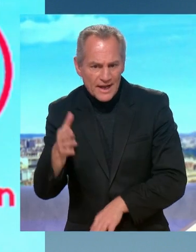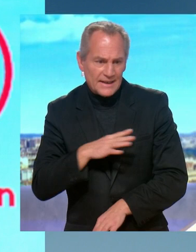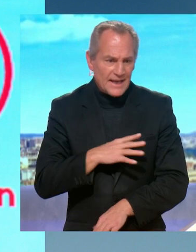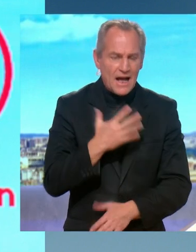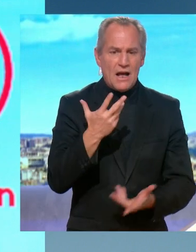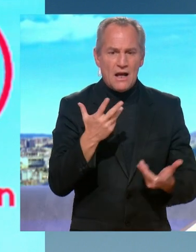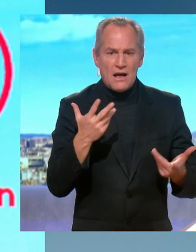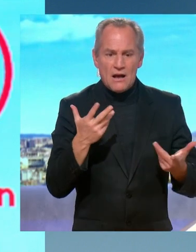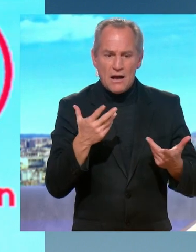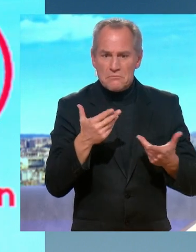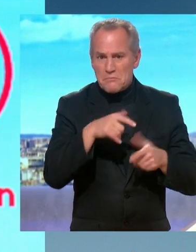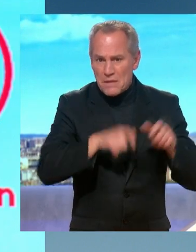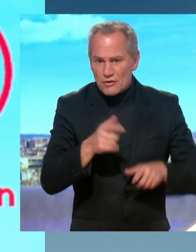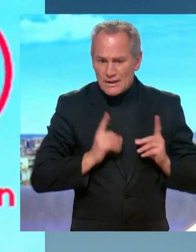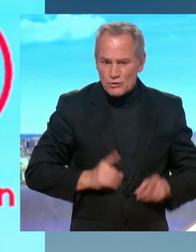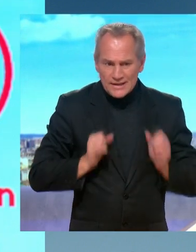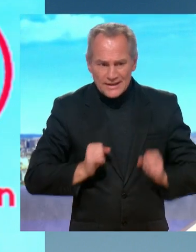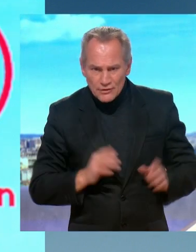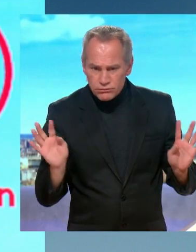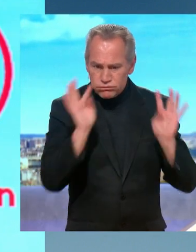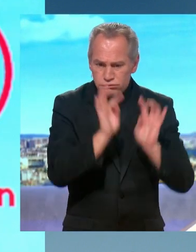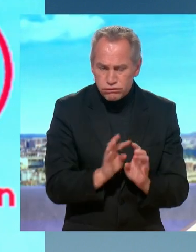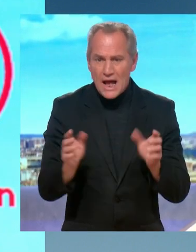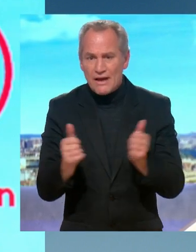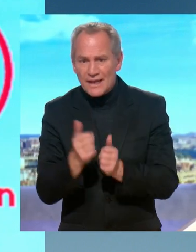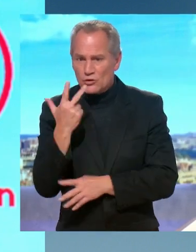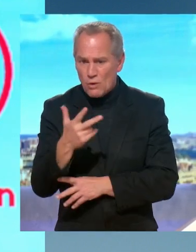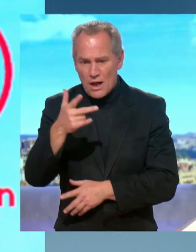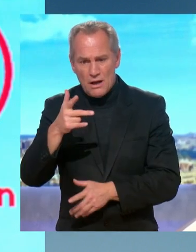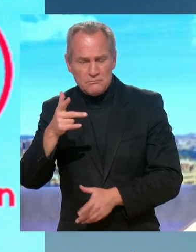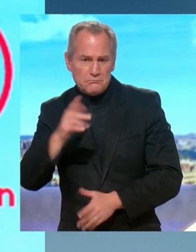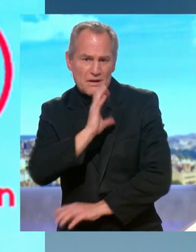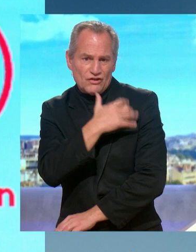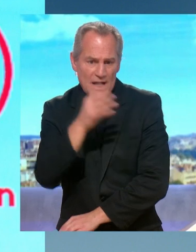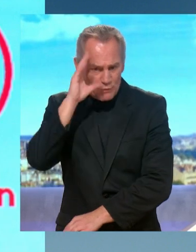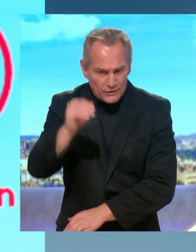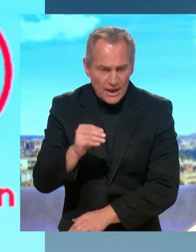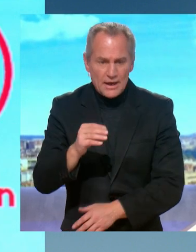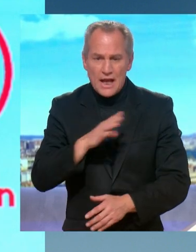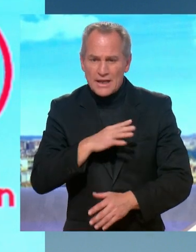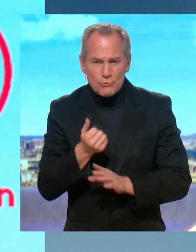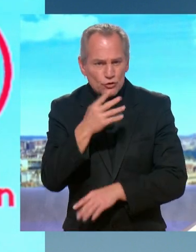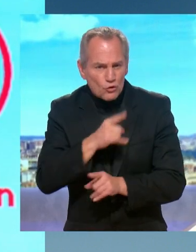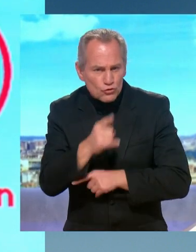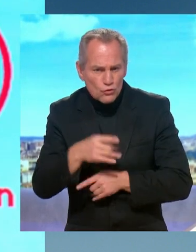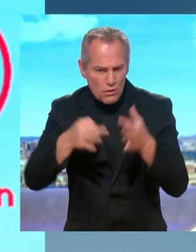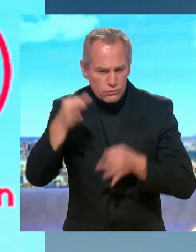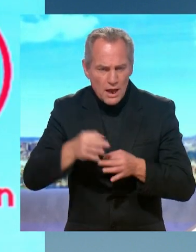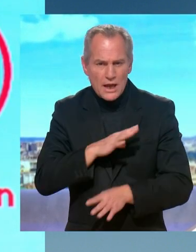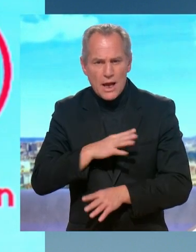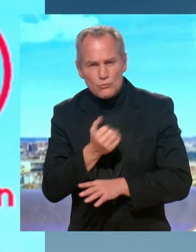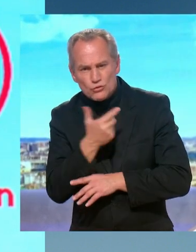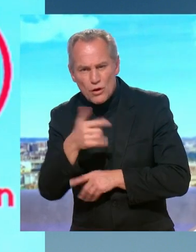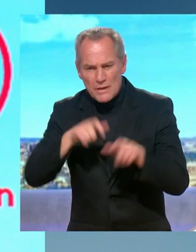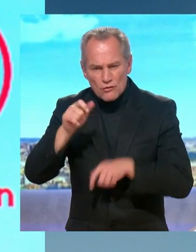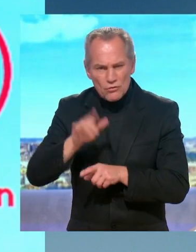dans un procès qui a duré plusieurs jours, où on a demandé à beaucoup de gens de venir témoigner, dont une instruction qui a été très longue, où le